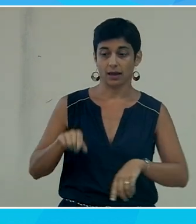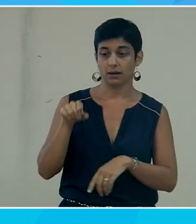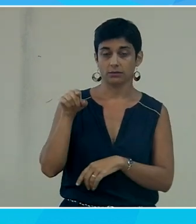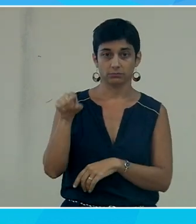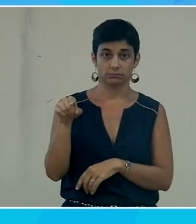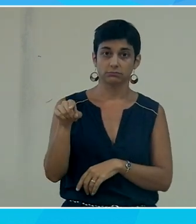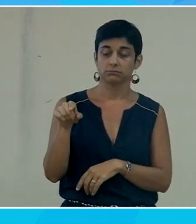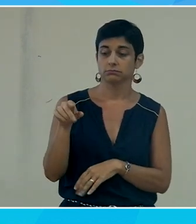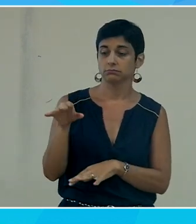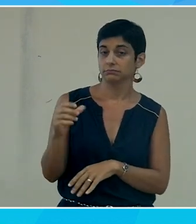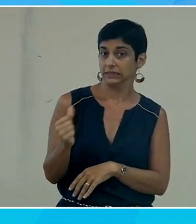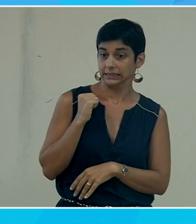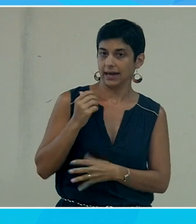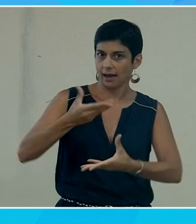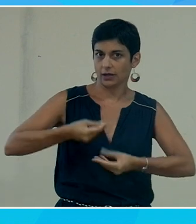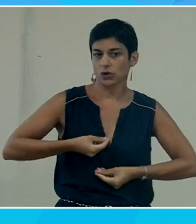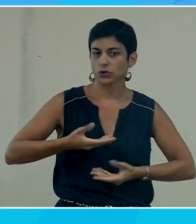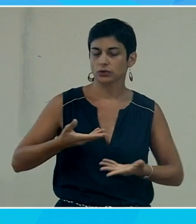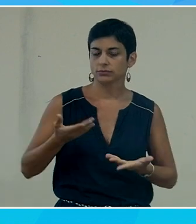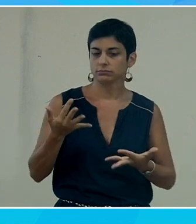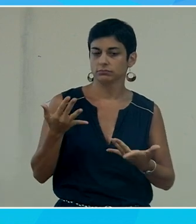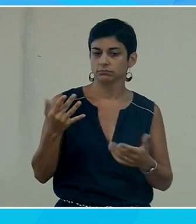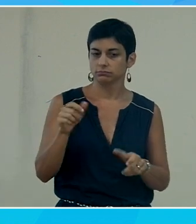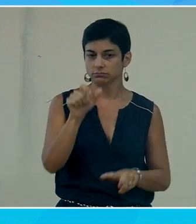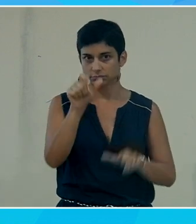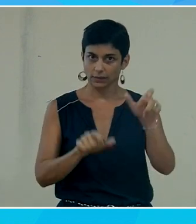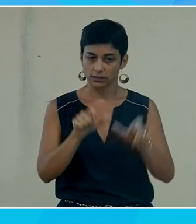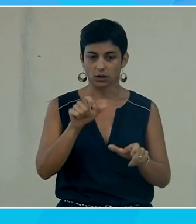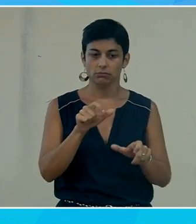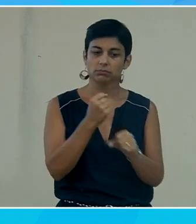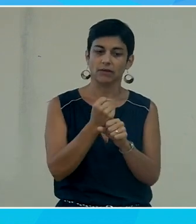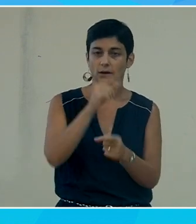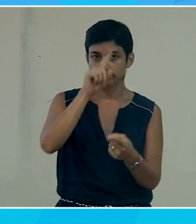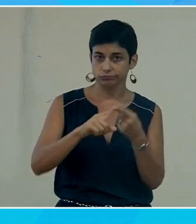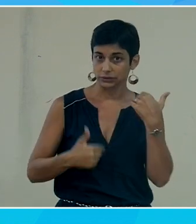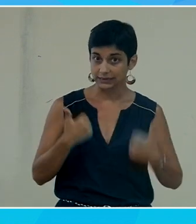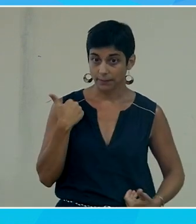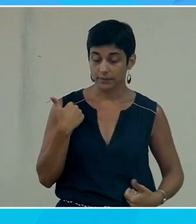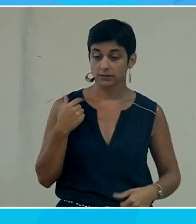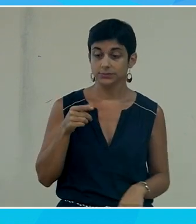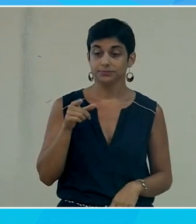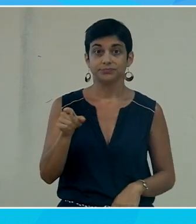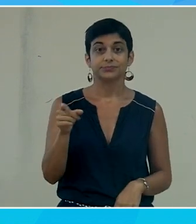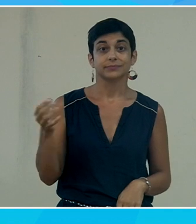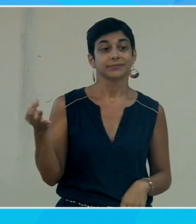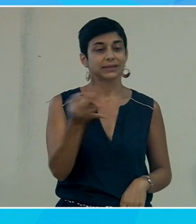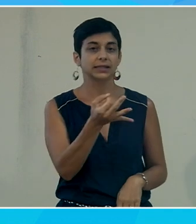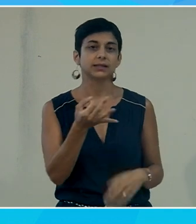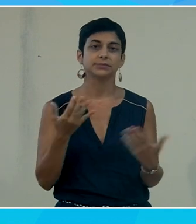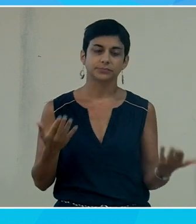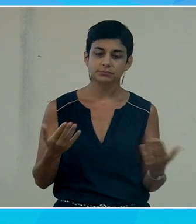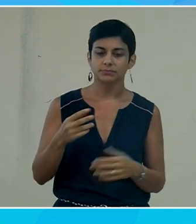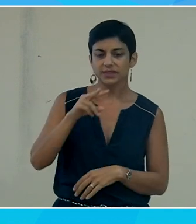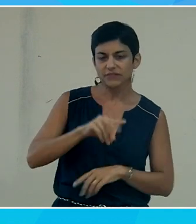de APF France Handicap qui est venu nous dire qu'ils étaient justement sur des plans d'équipement